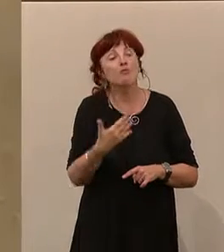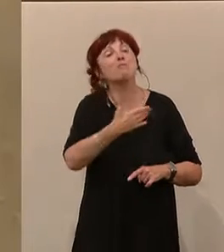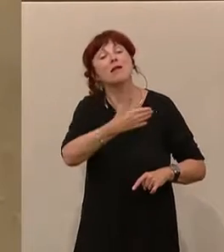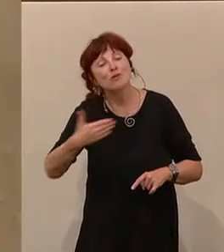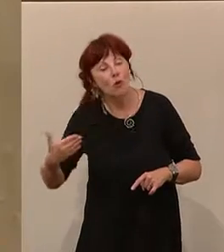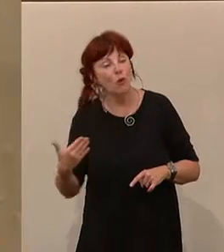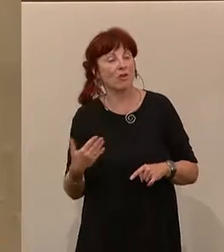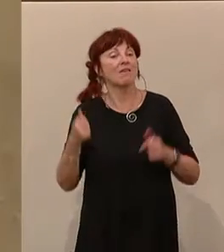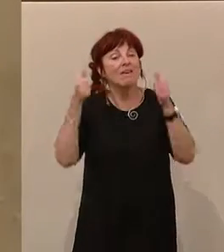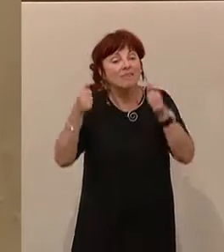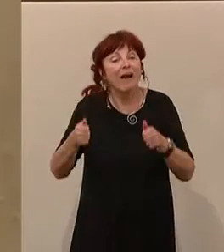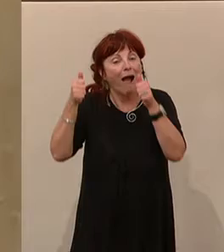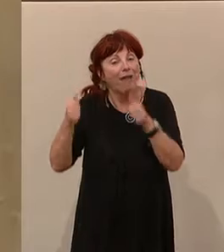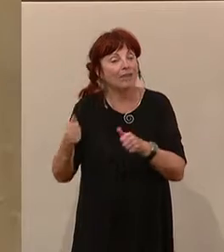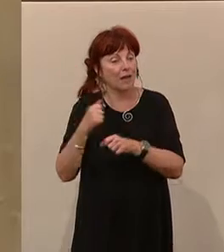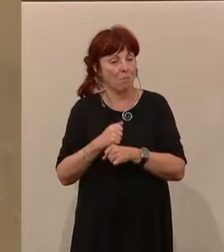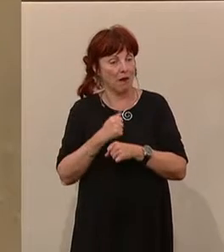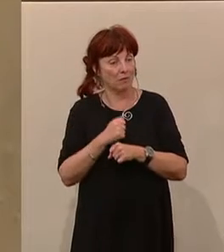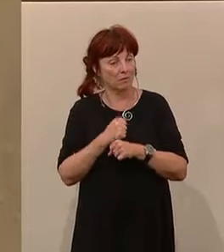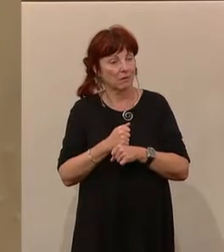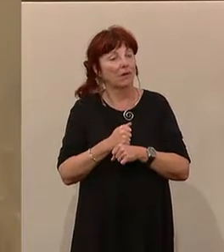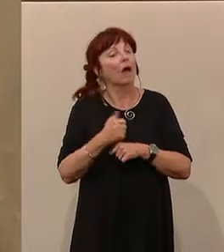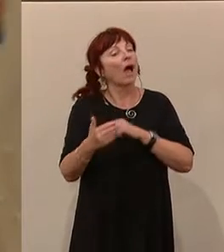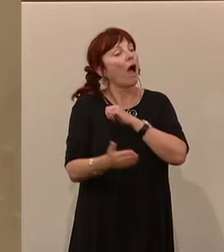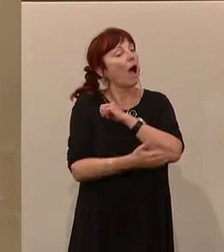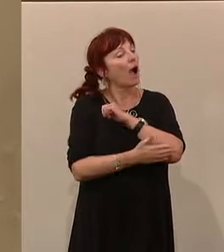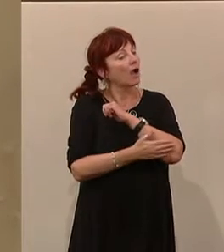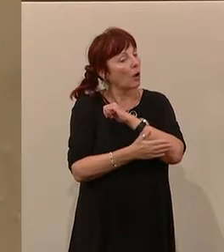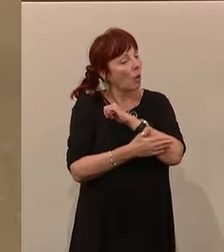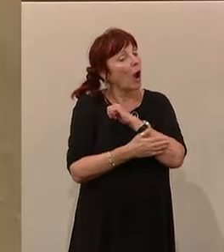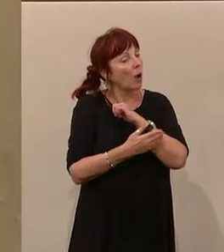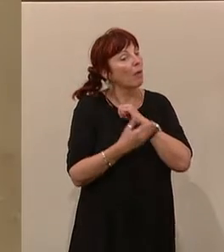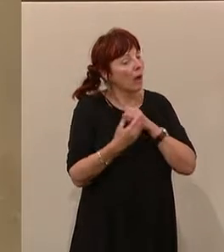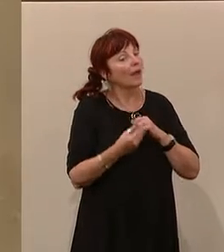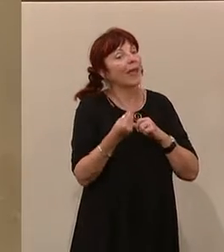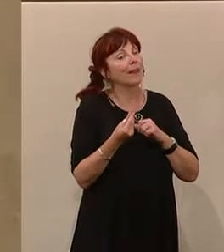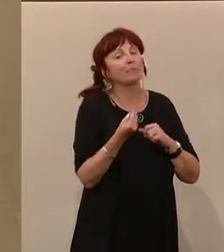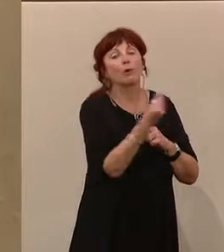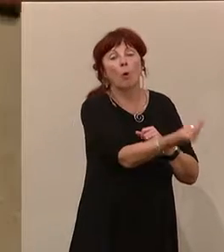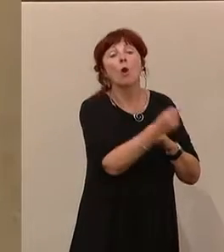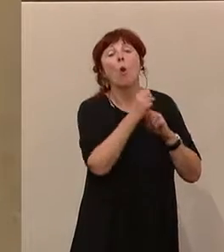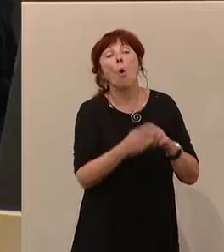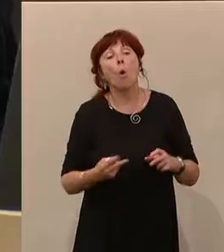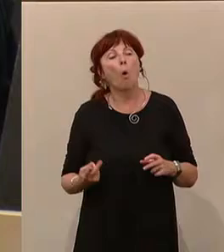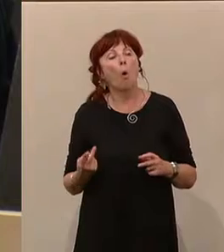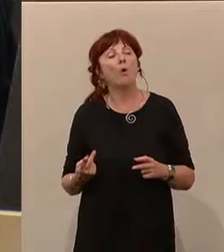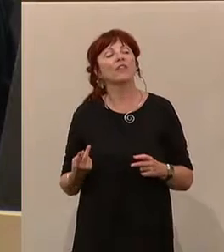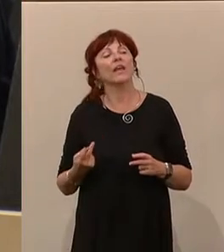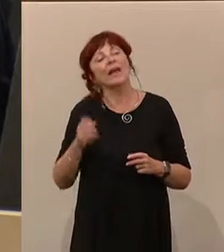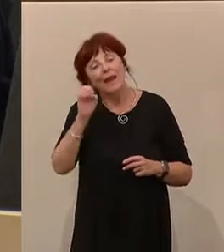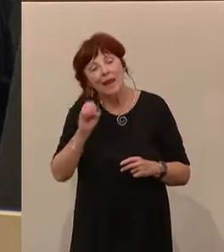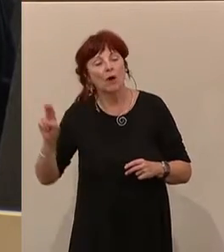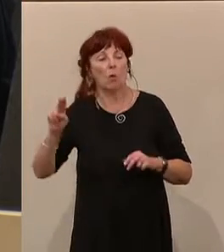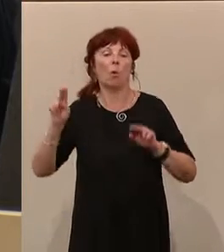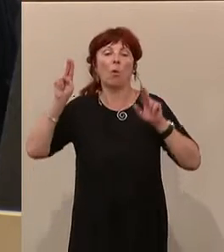das dazu noch, ohne dass er einen Ratsvorsitz in dieser Zeit gehabt hat. Also hören Sie auf mit dieser Mehr von Körpergeld. Es